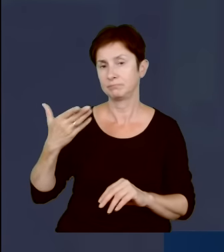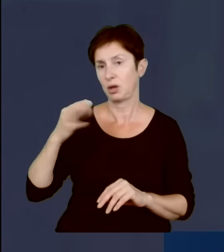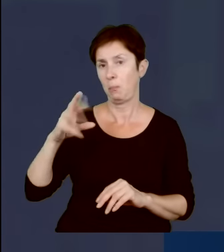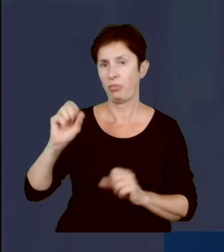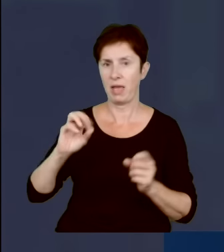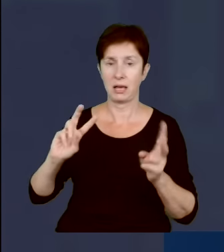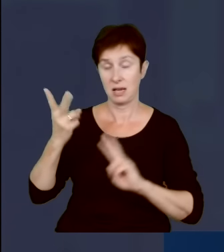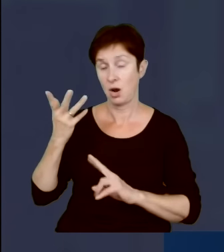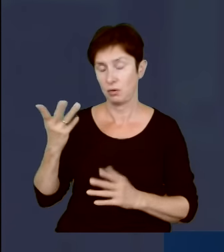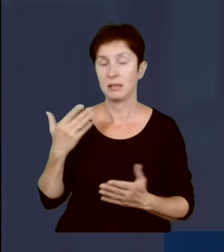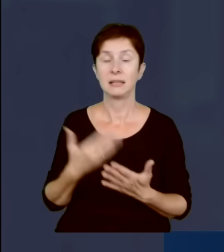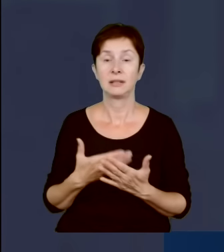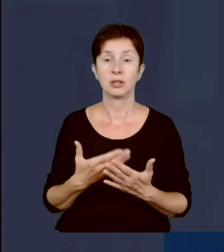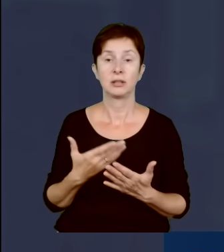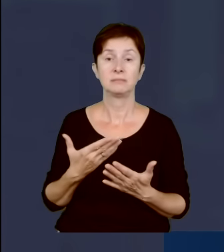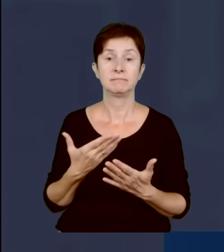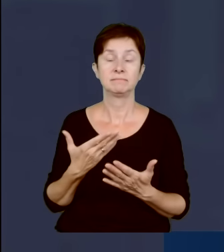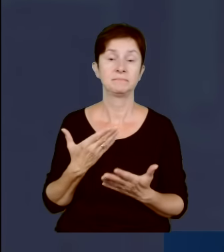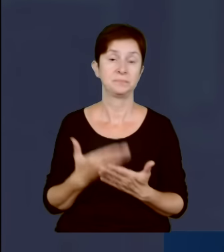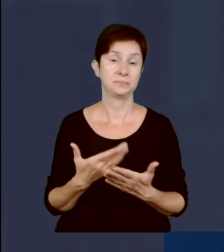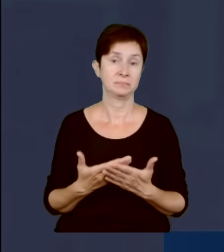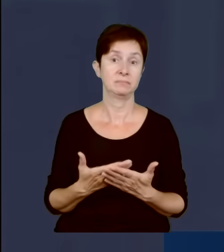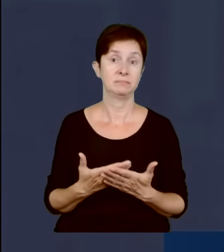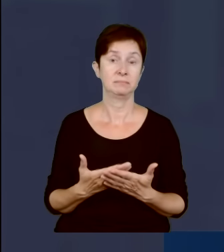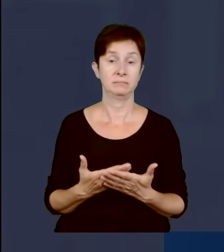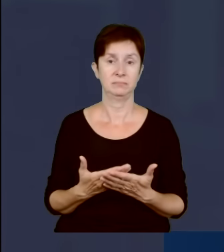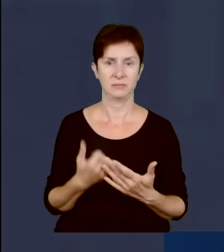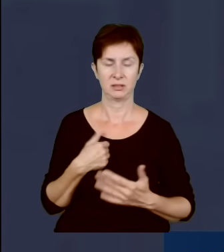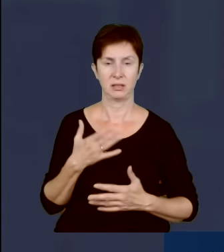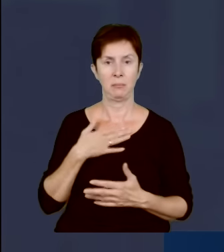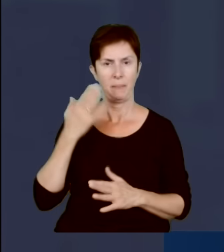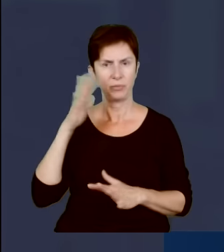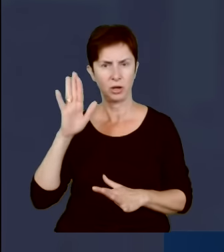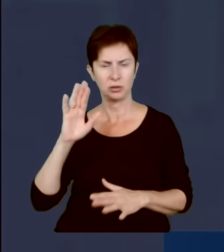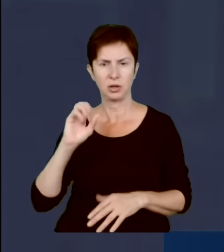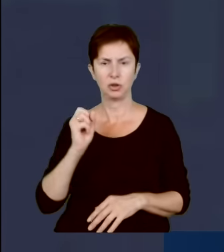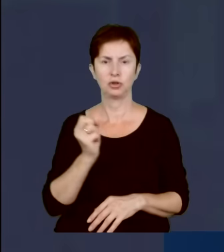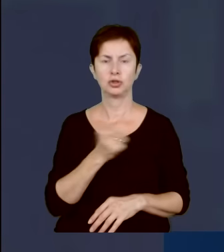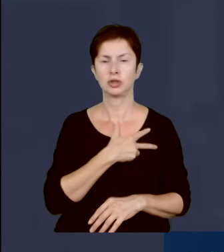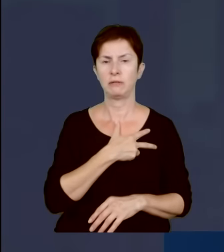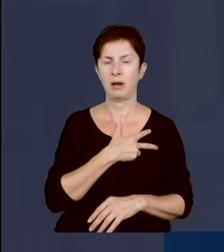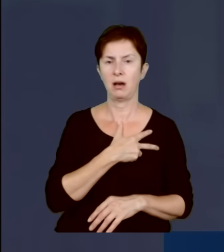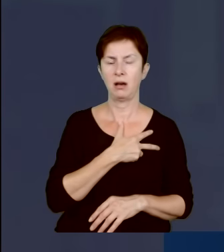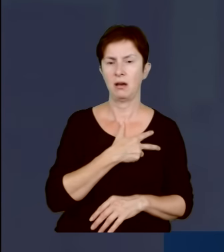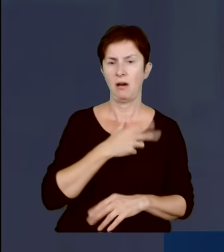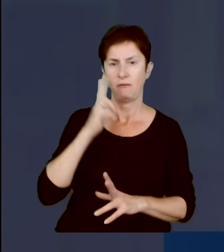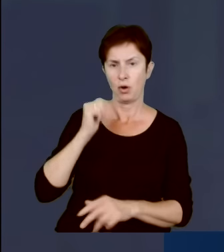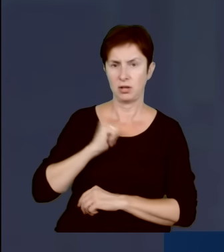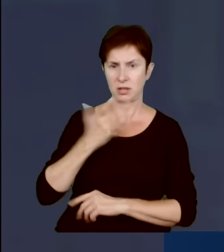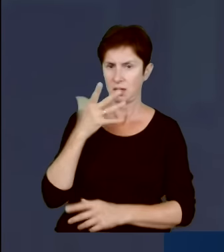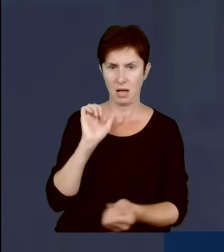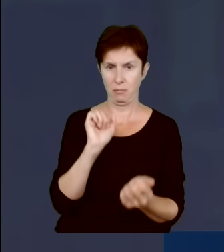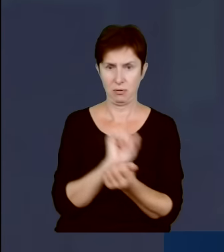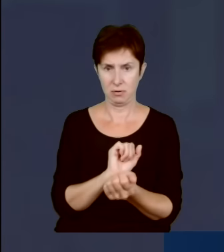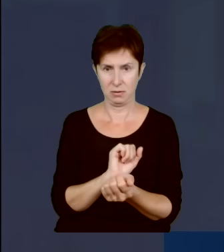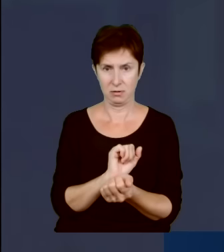I stąd też taka forma właśnie represji. Mam nadzieję, że szefa Sztabu Generalnego nie aresztują i nie skują w kajdanki,